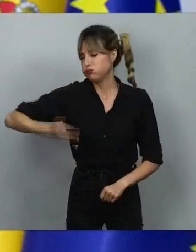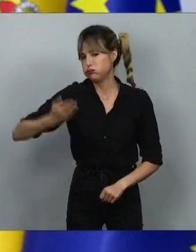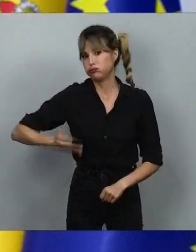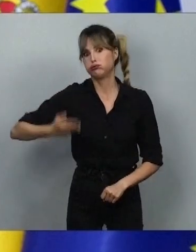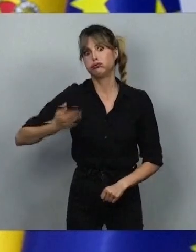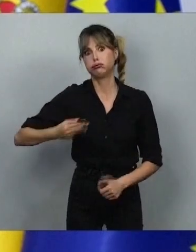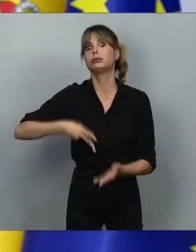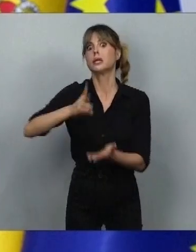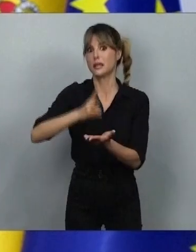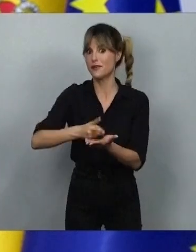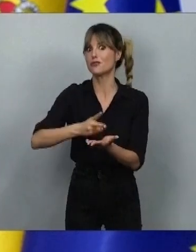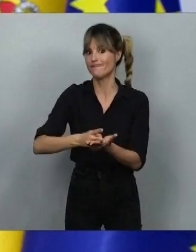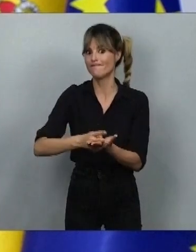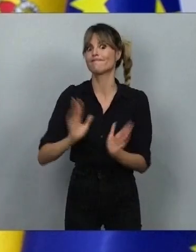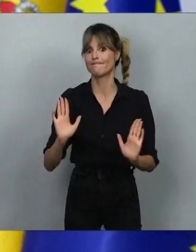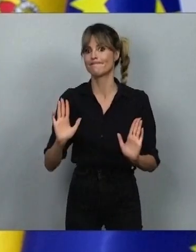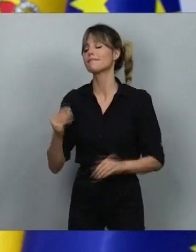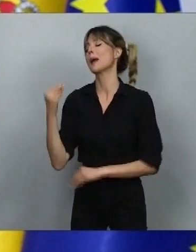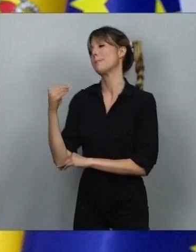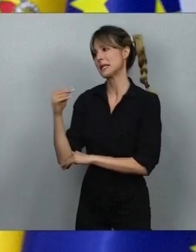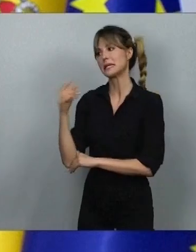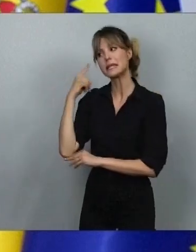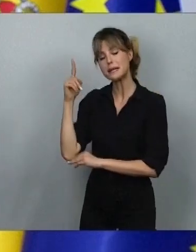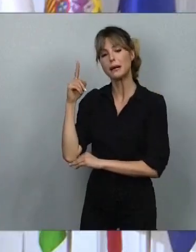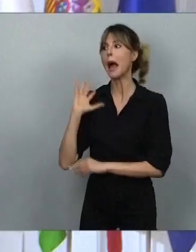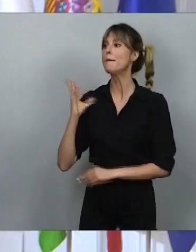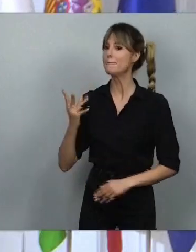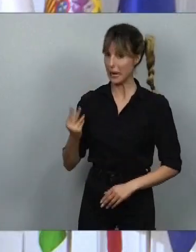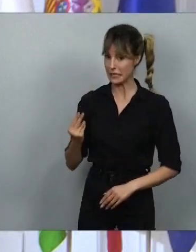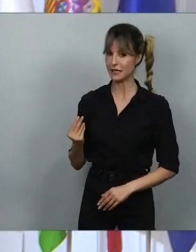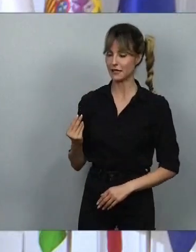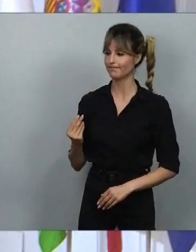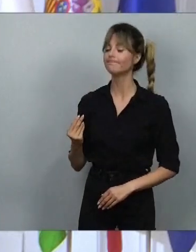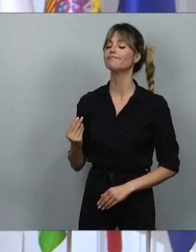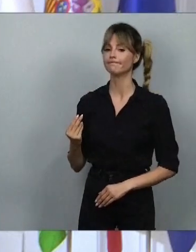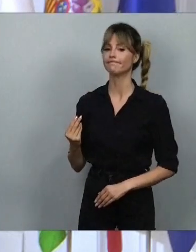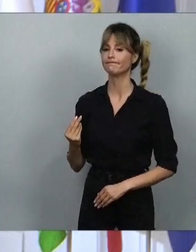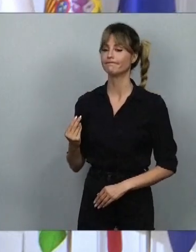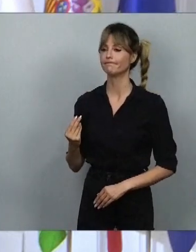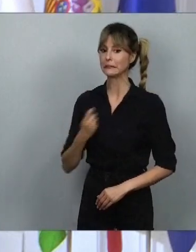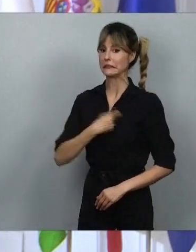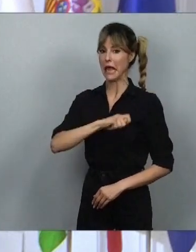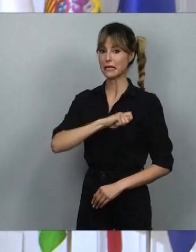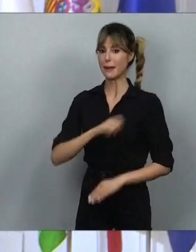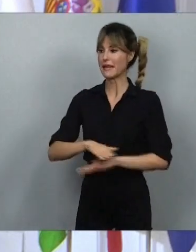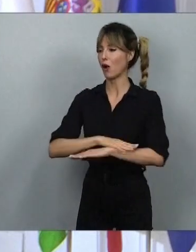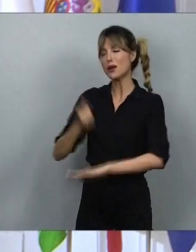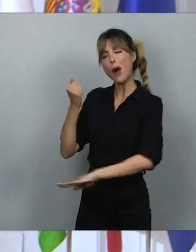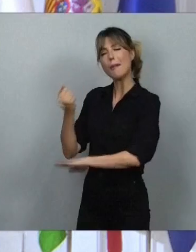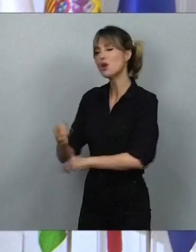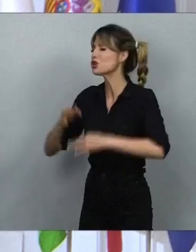المتحدة في نيويورك ونحن نعرف أن التنسيق بين الشركاء الإقليميين